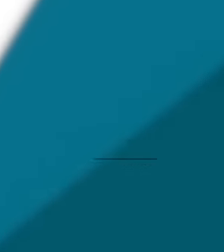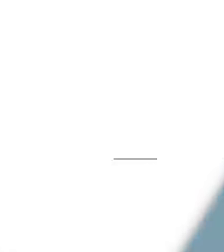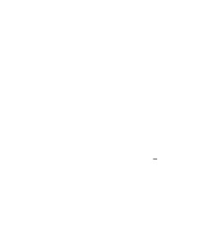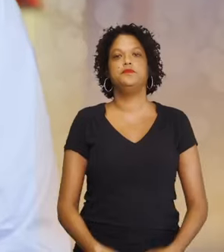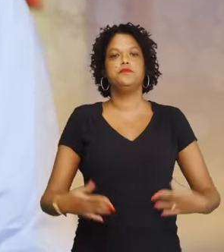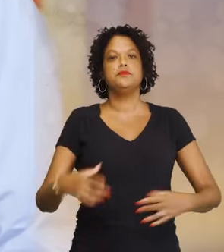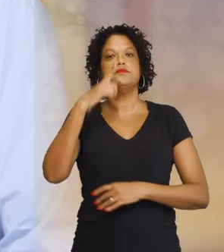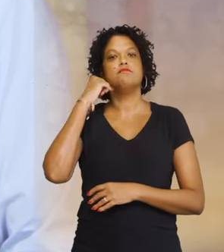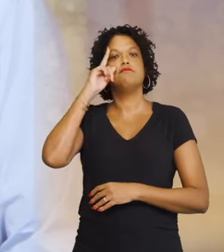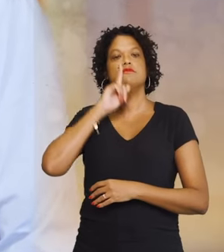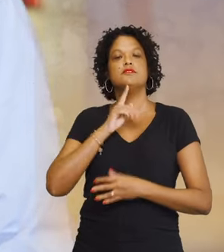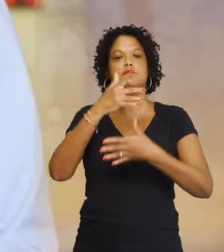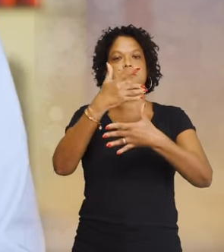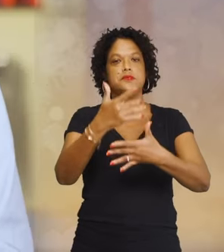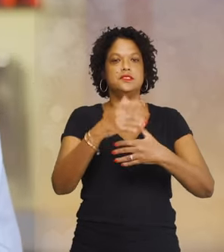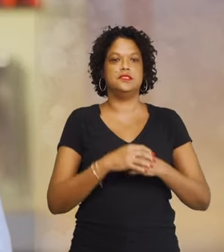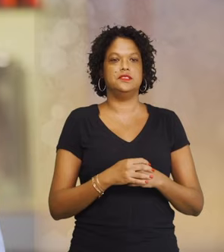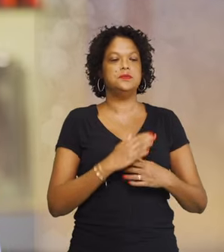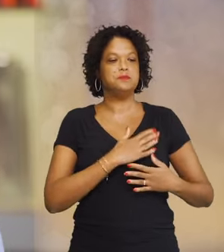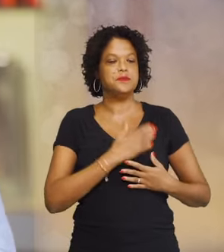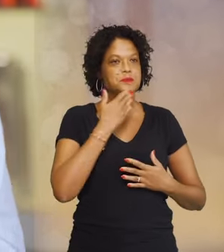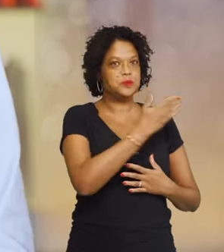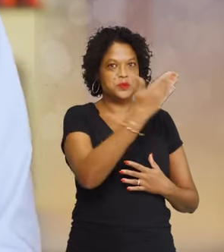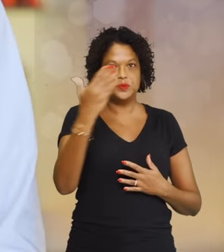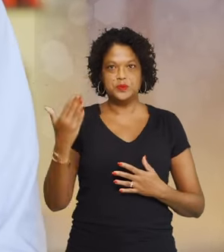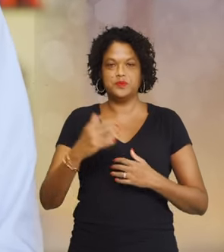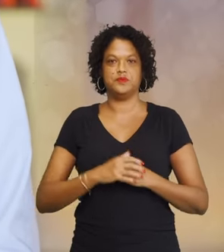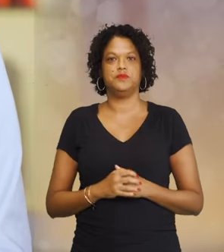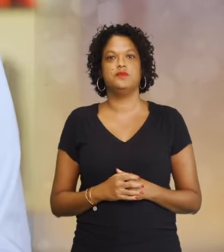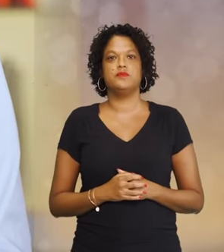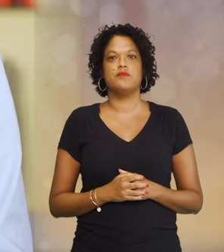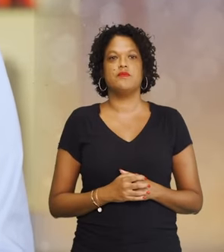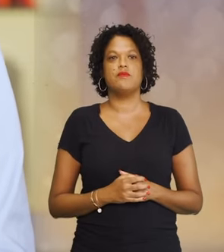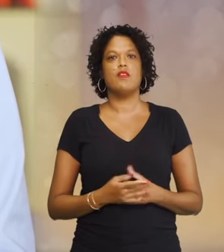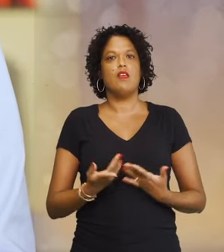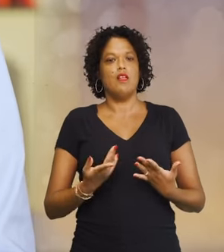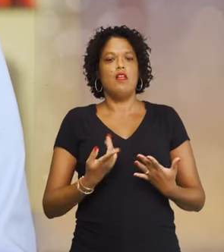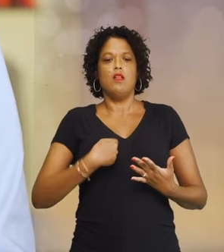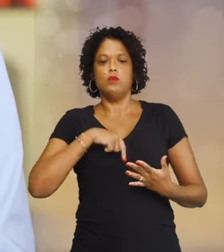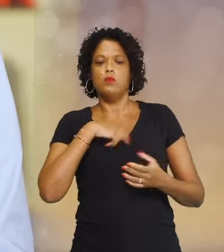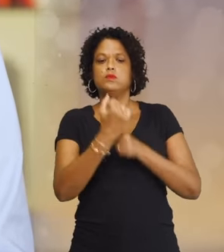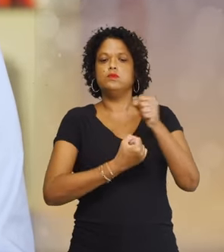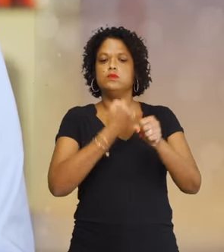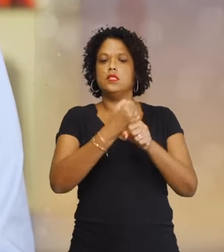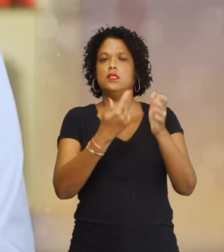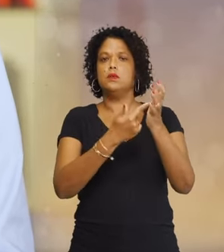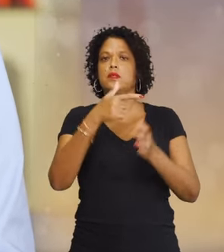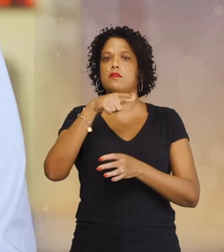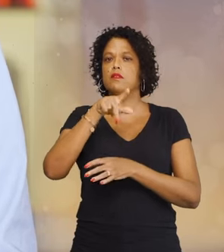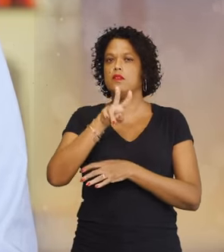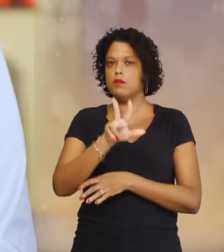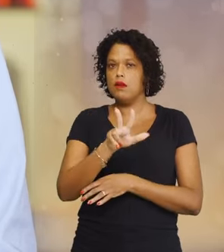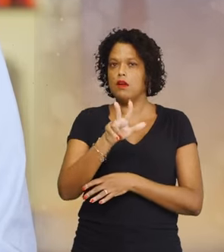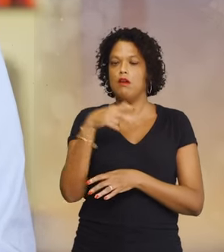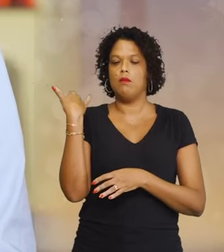Mes chers Martiniquaises et Martiniquais, bonsoir. Nous avons connu une année 2023 extrêmement